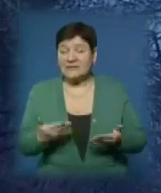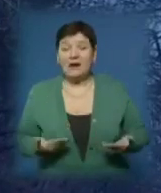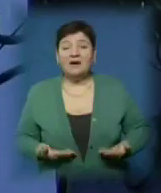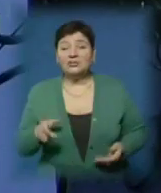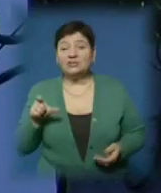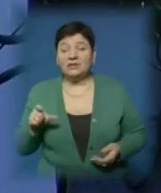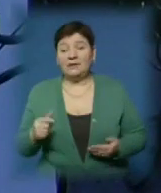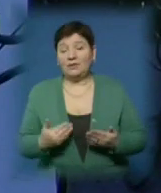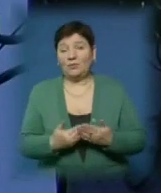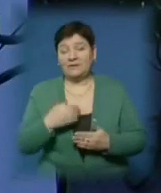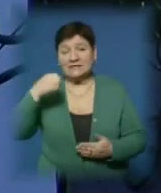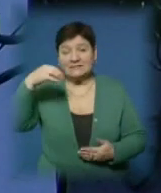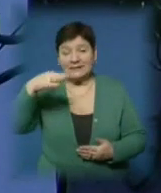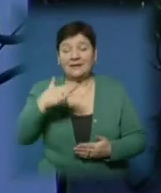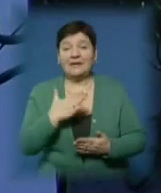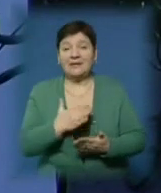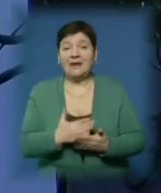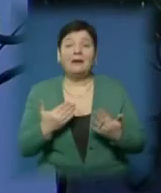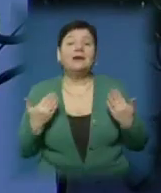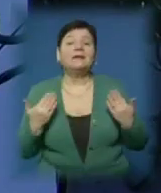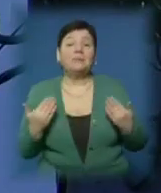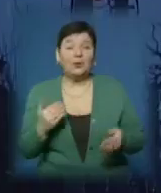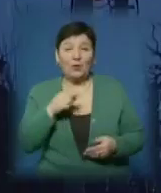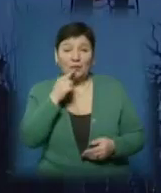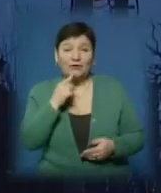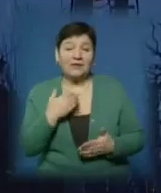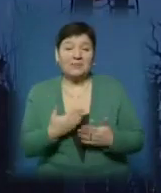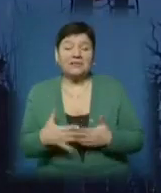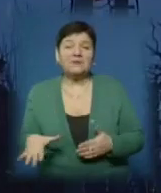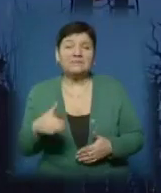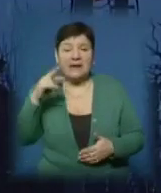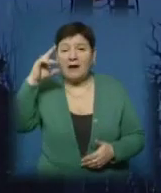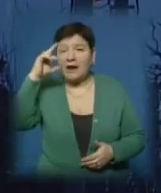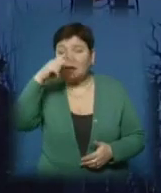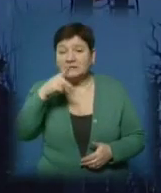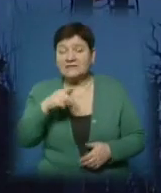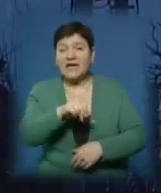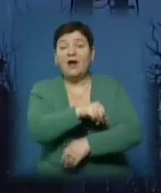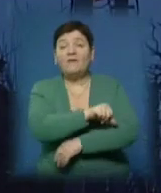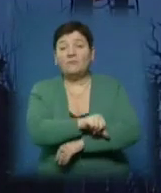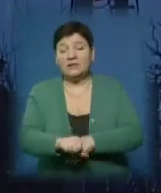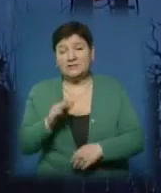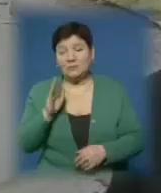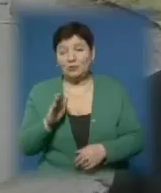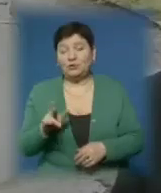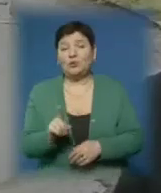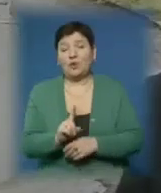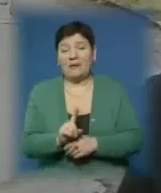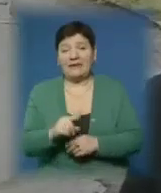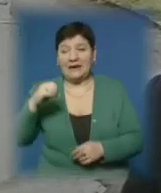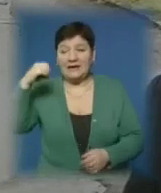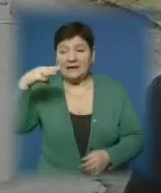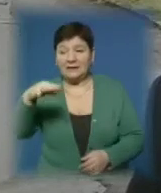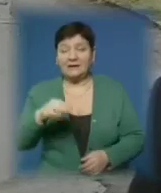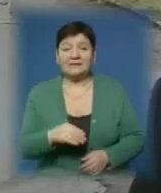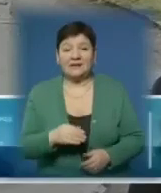встановили нові світильники. Тепер, кажуть народні обранці, майже всі радванські вулиці мають справні ліхтарі. На сьогоднішній день, крім